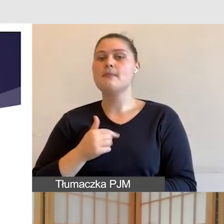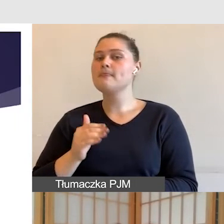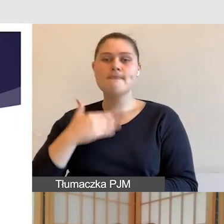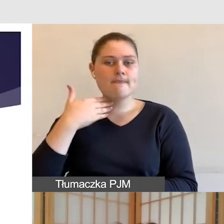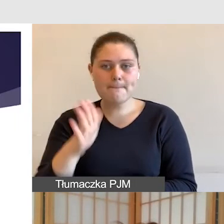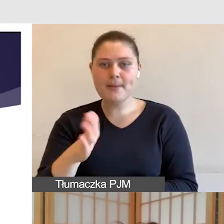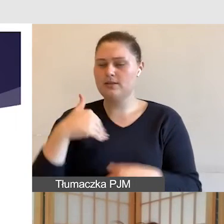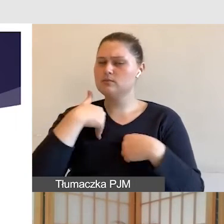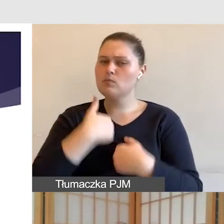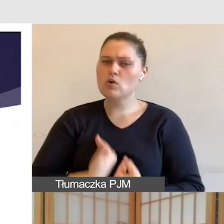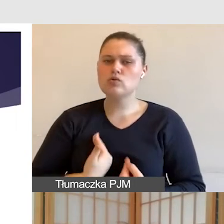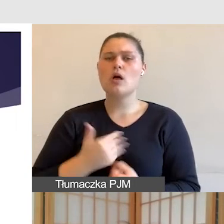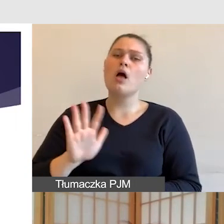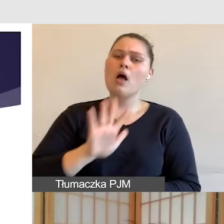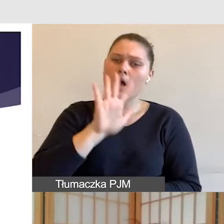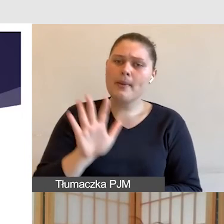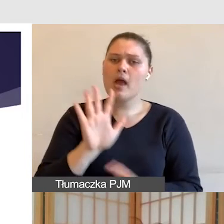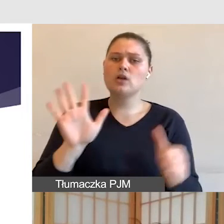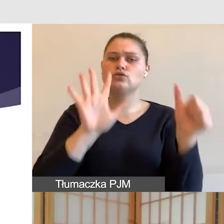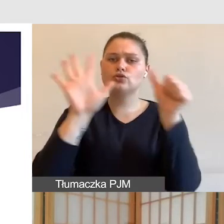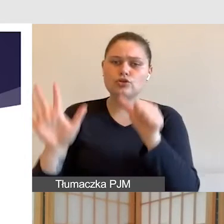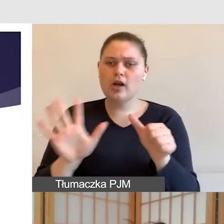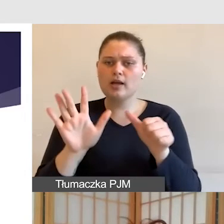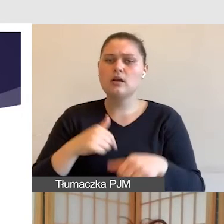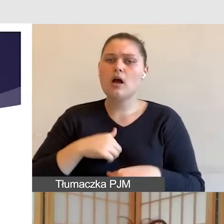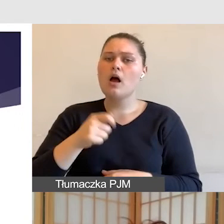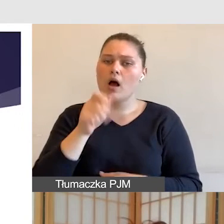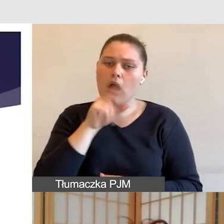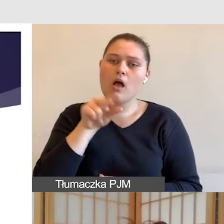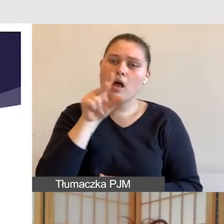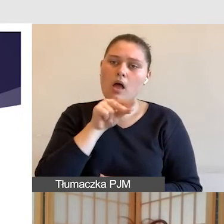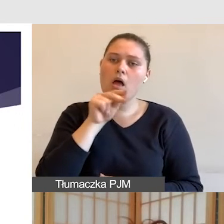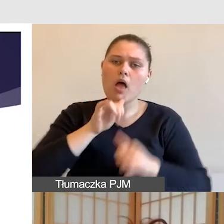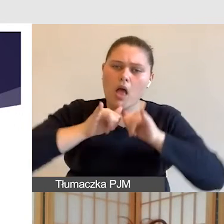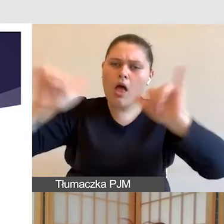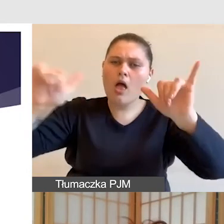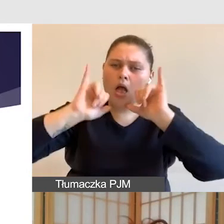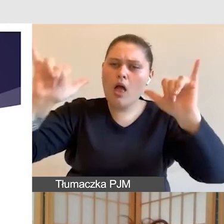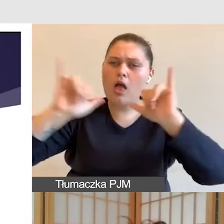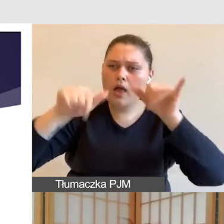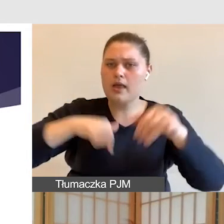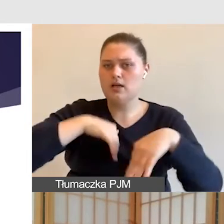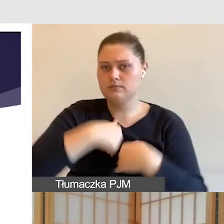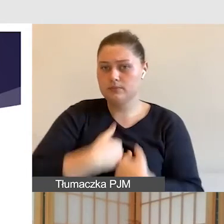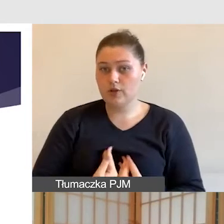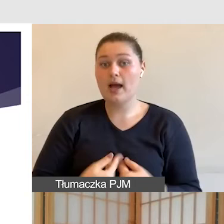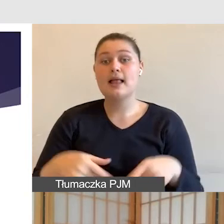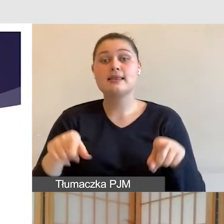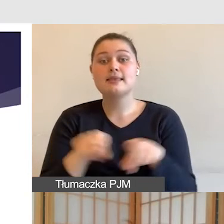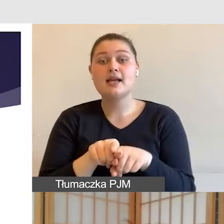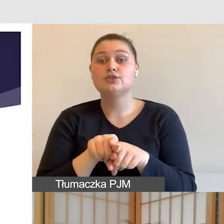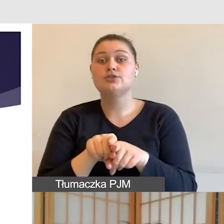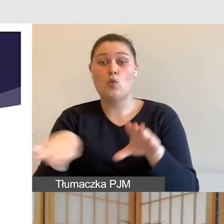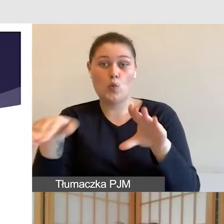procesu dydaktycznego, ale też jestem spokojna, że moi uczestnicy będą dobrze słyszeć, co ja mówię. W